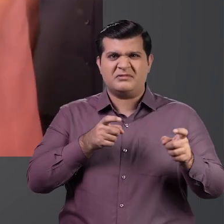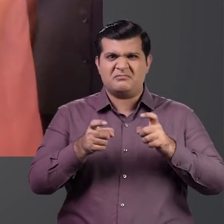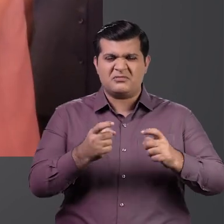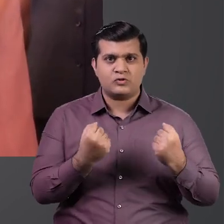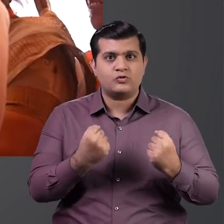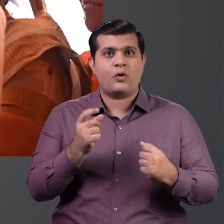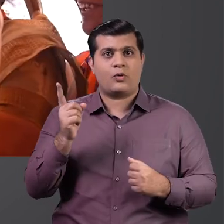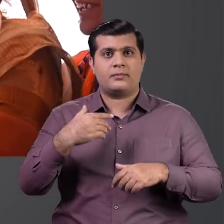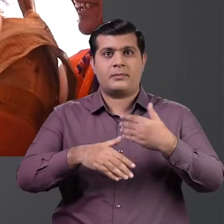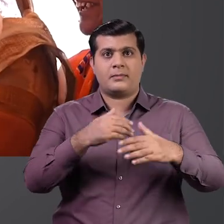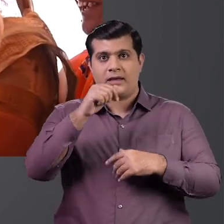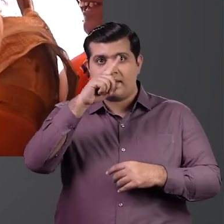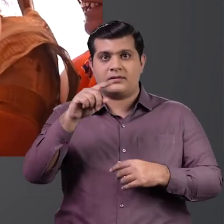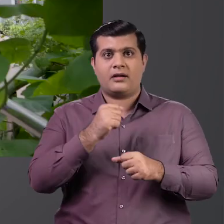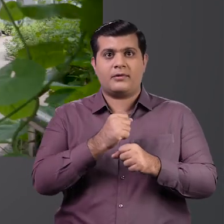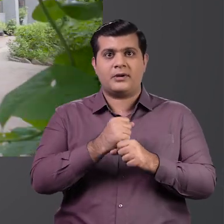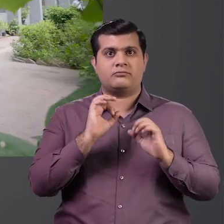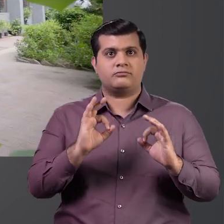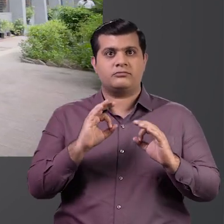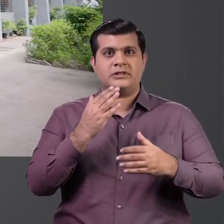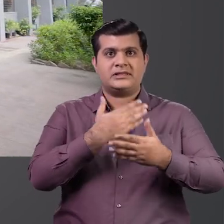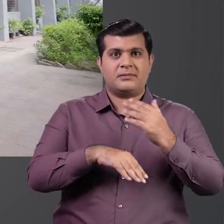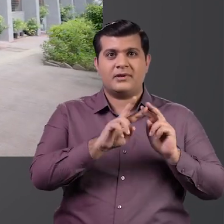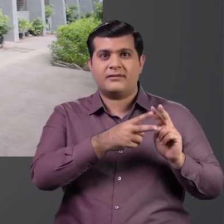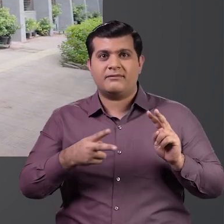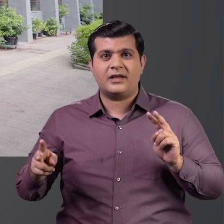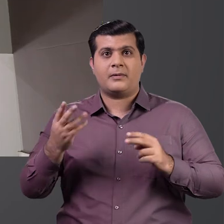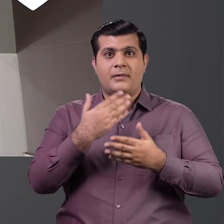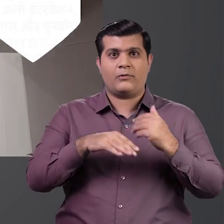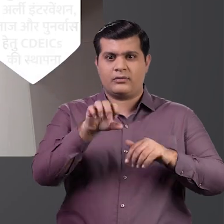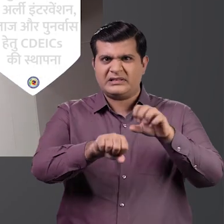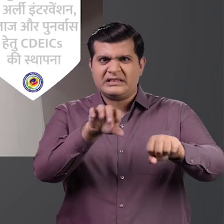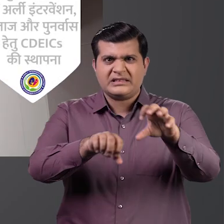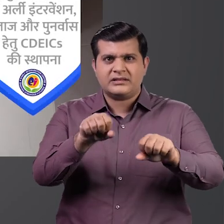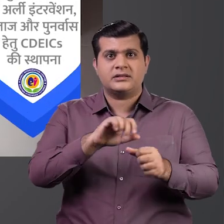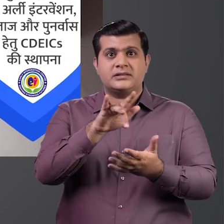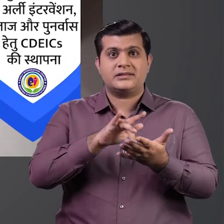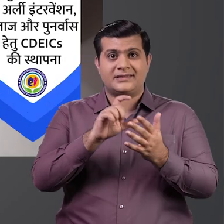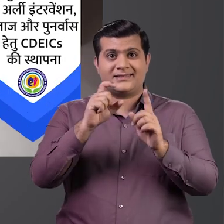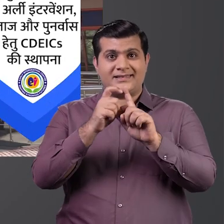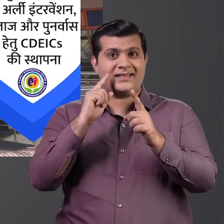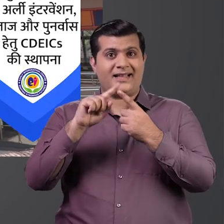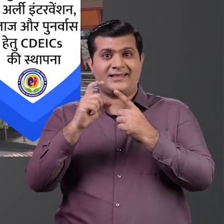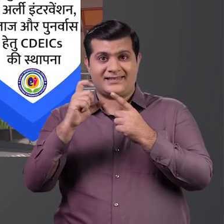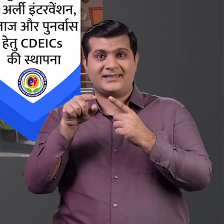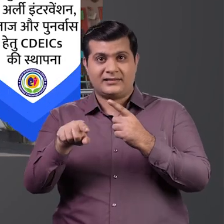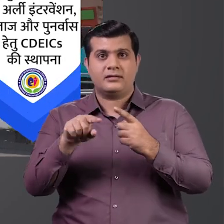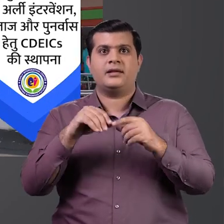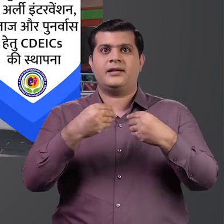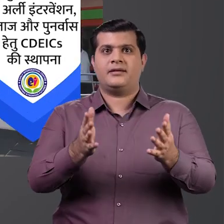नरेंद्र मोदी जी के सक्षम नेत्रितों में भारत सरकार के Cross Disability Early Intervention Centers यानि